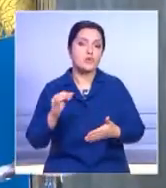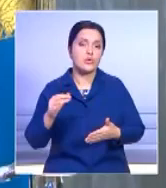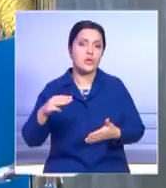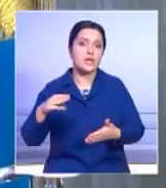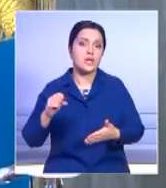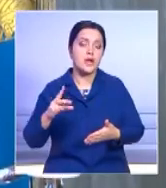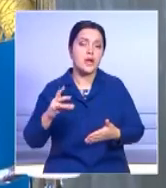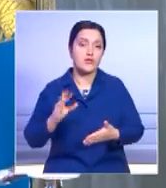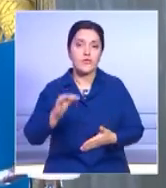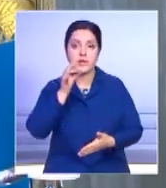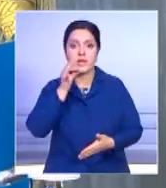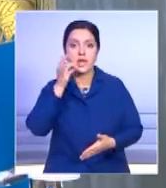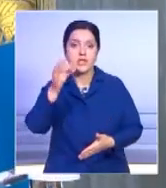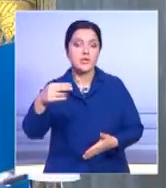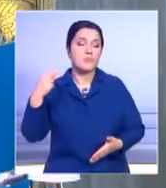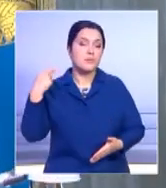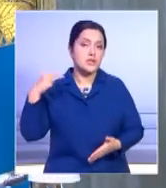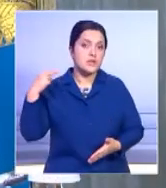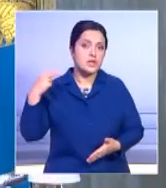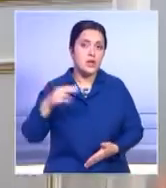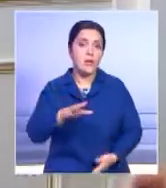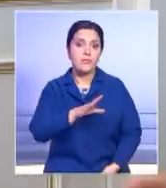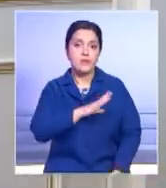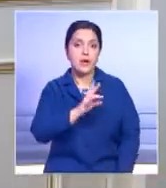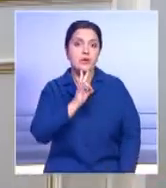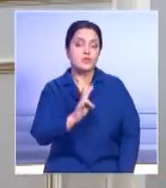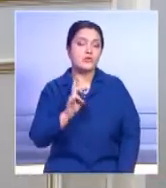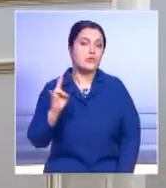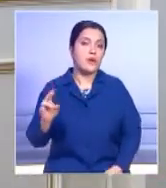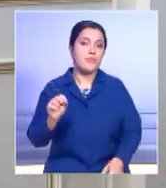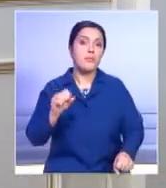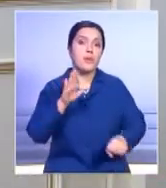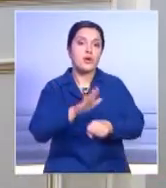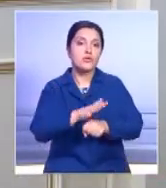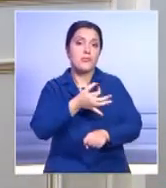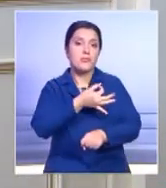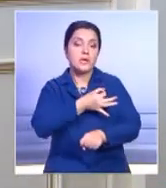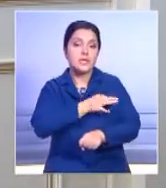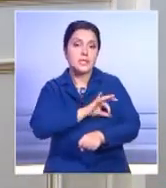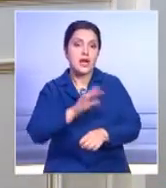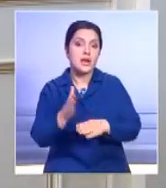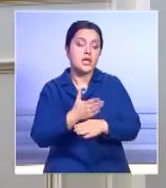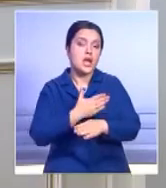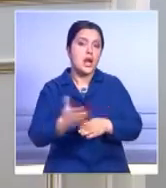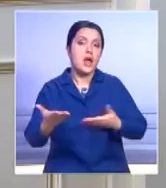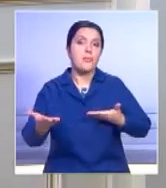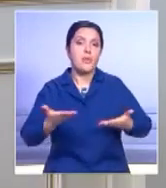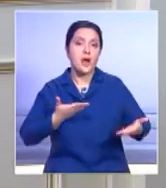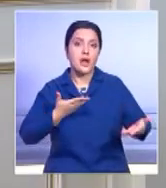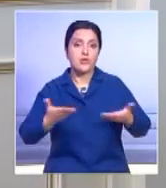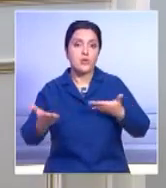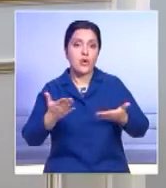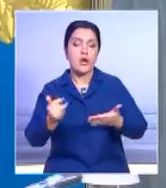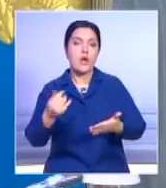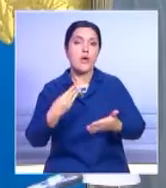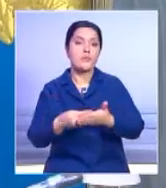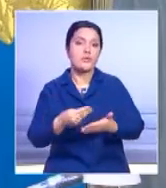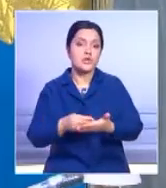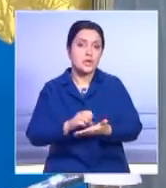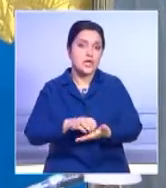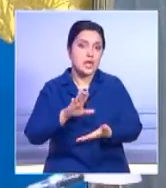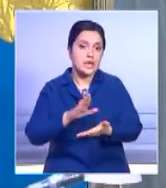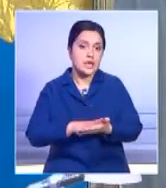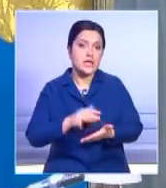министр финансов Бахыт Султанов доложил президенту. Нурсултан Азарбаев поручил применять рациональный подход при формировании